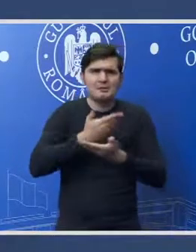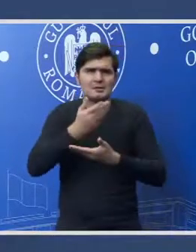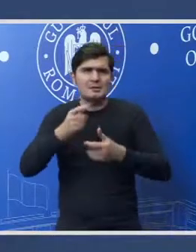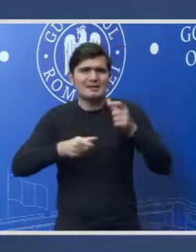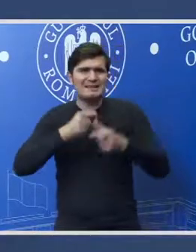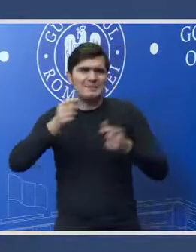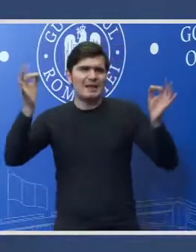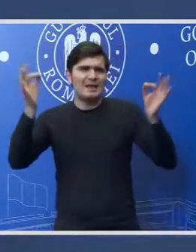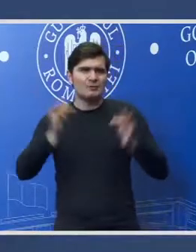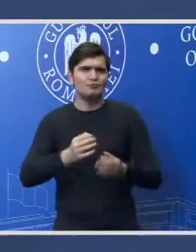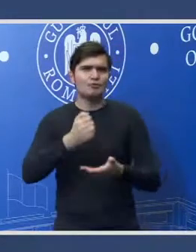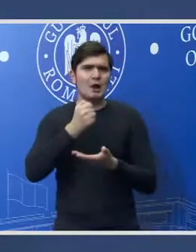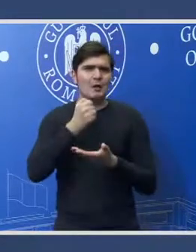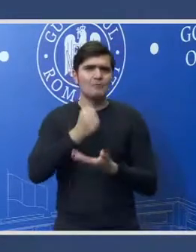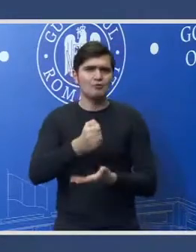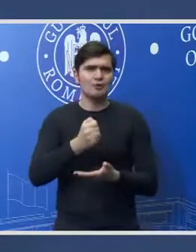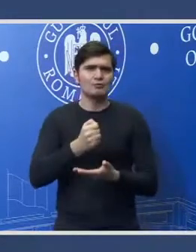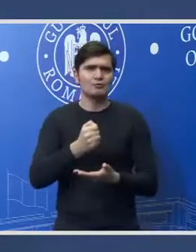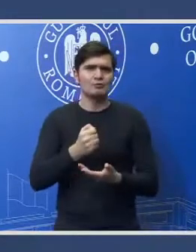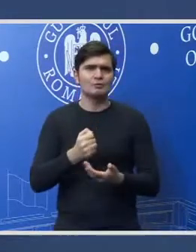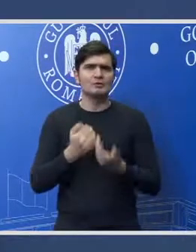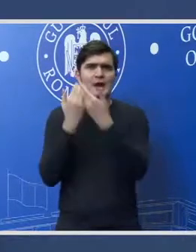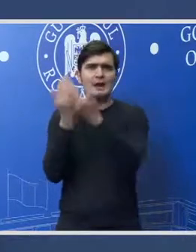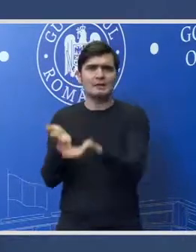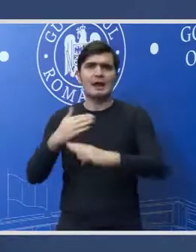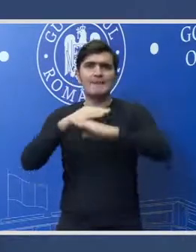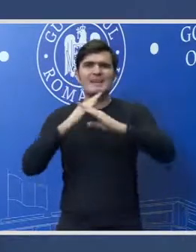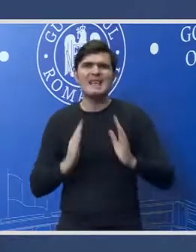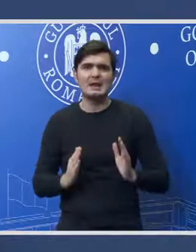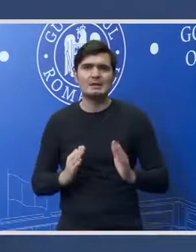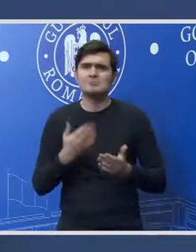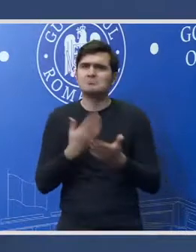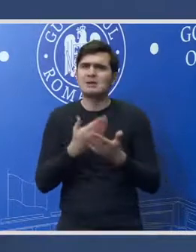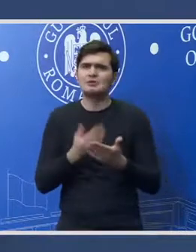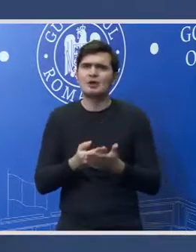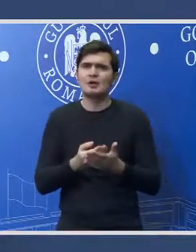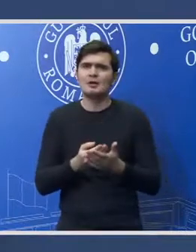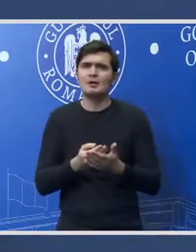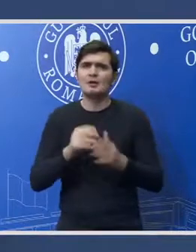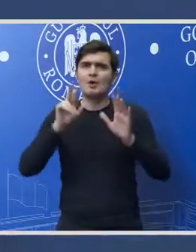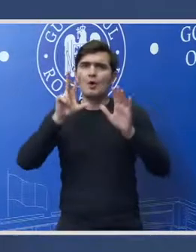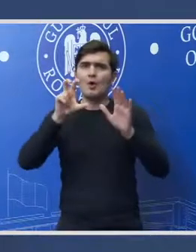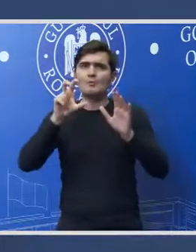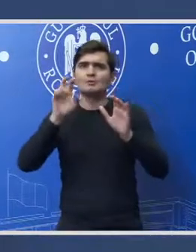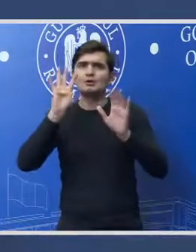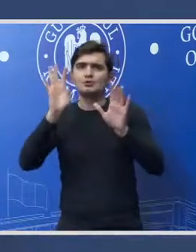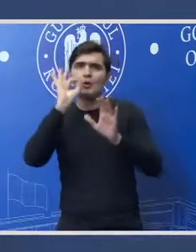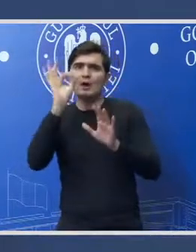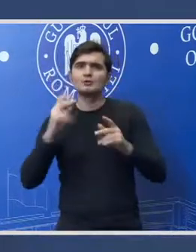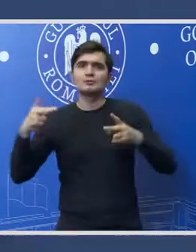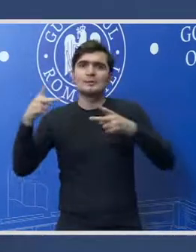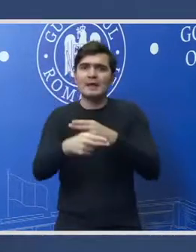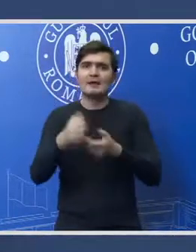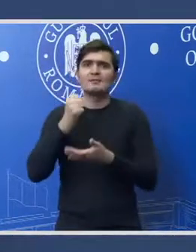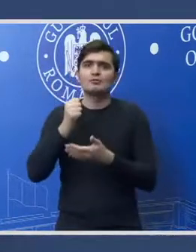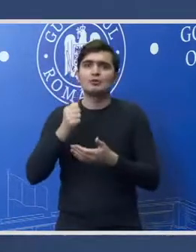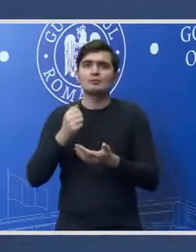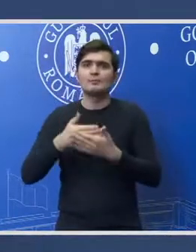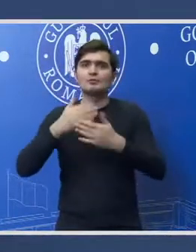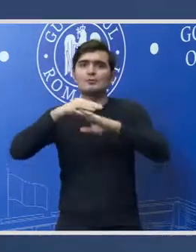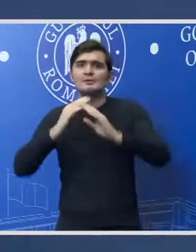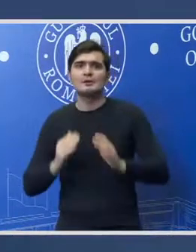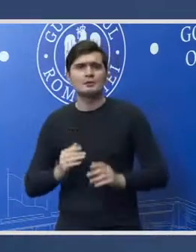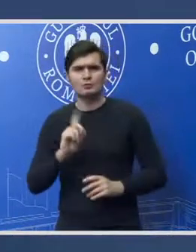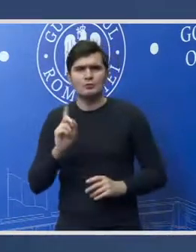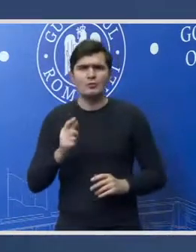acea reducere a bugetului acordat bisericii. De ce un procent atât de mare? De ce 89%? Păi nu, este pentru